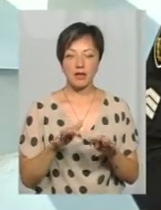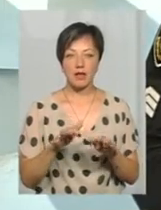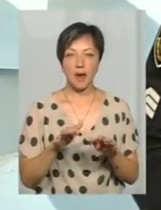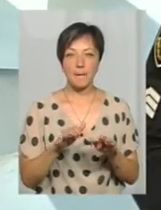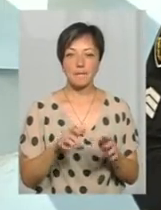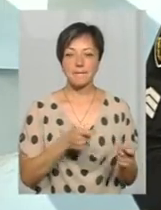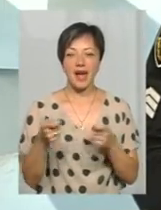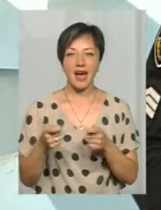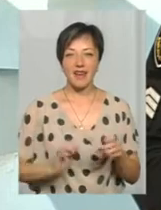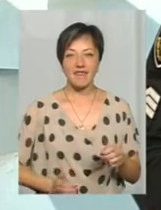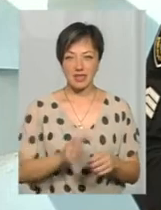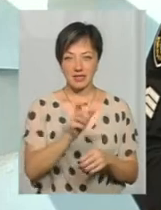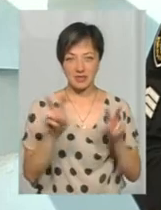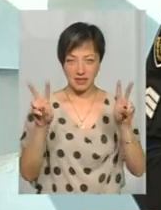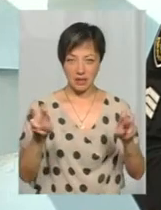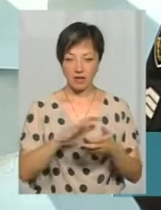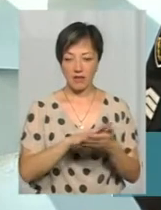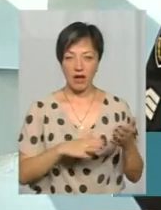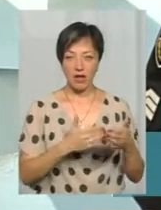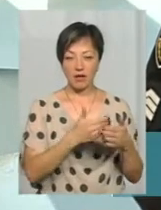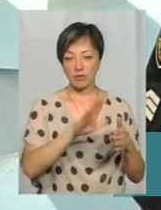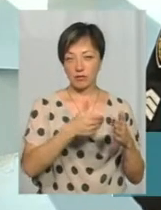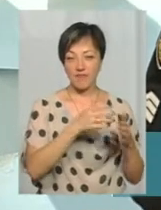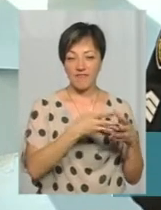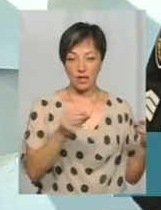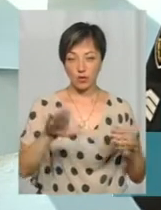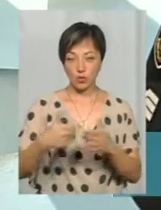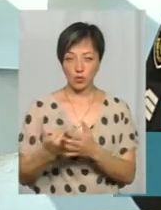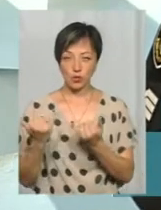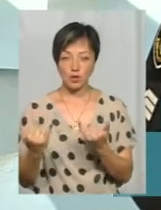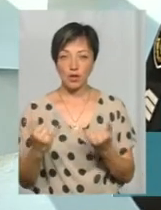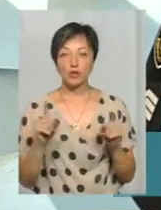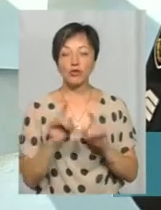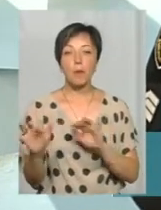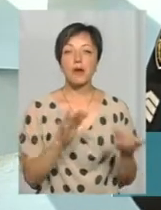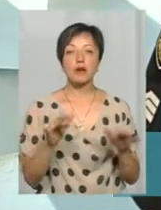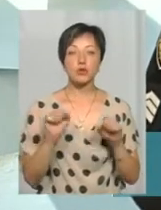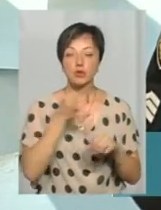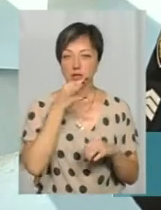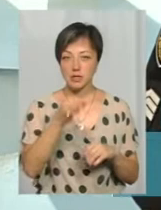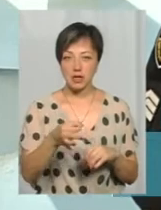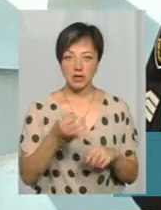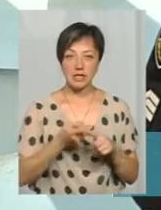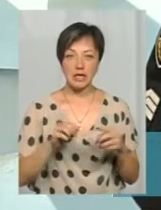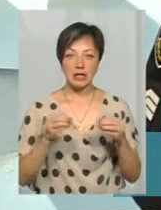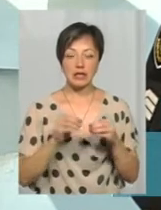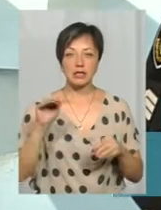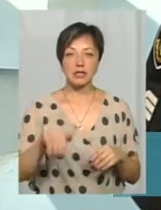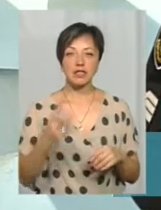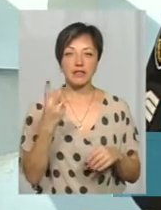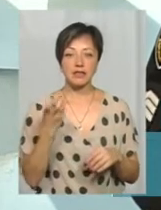цього року. І що по цій операції можна сказати? Це 10 200